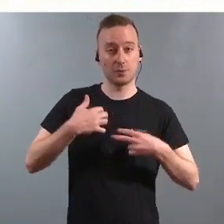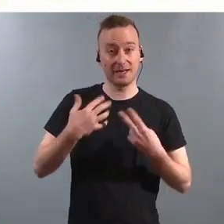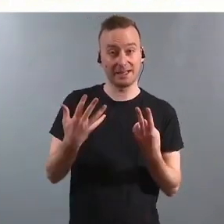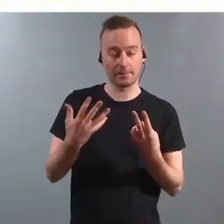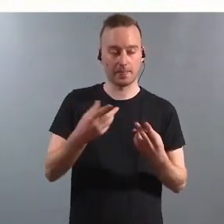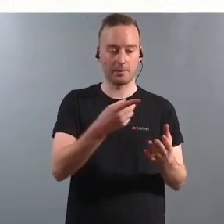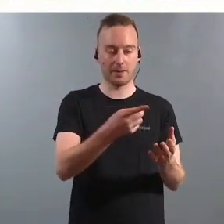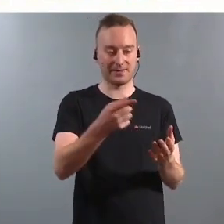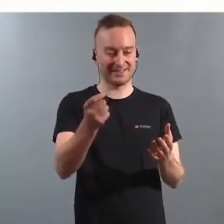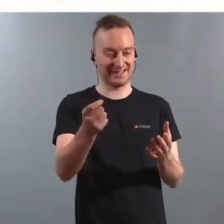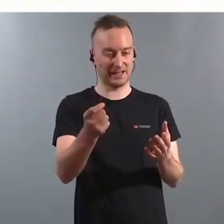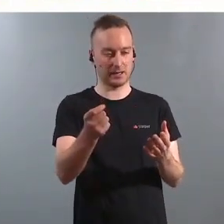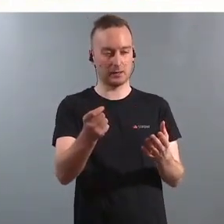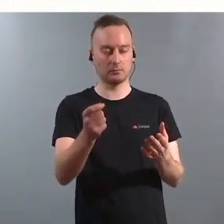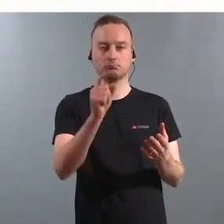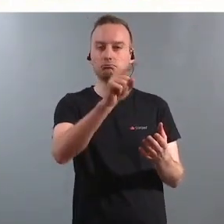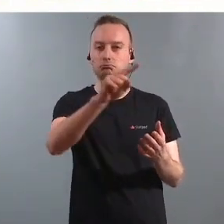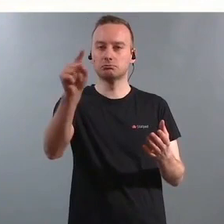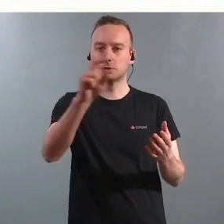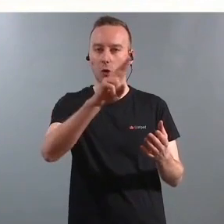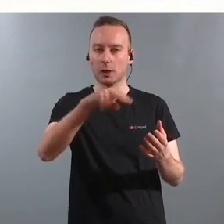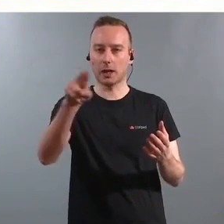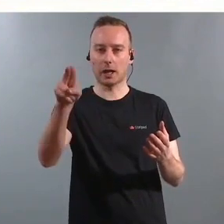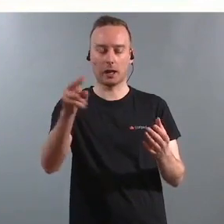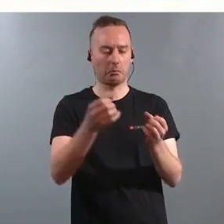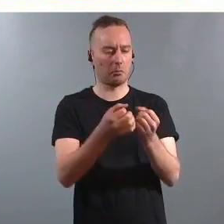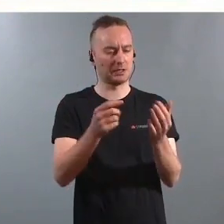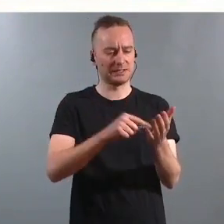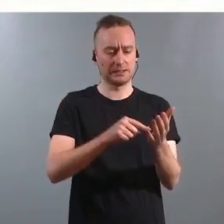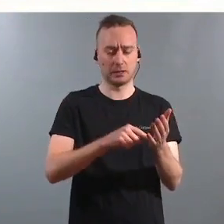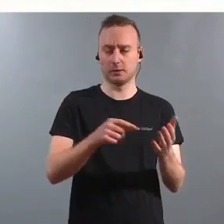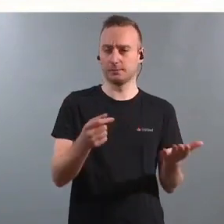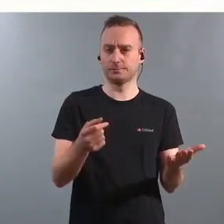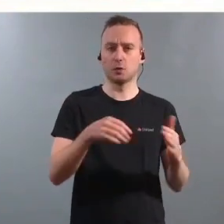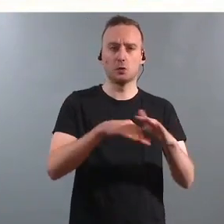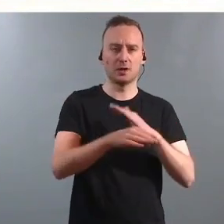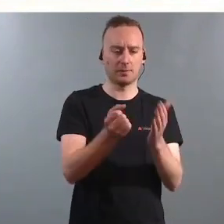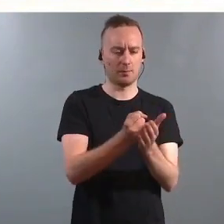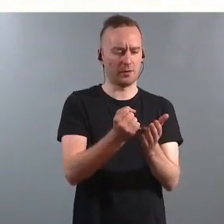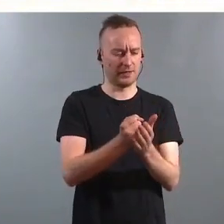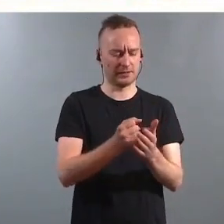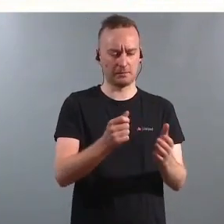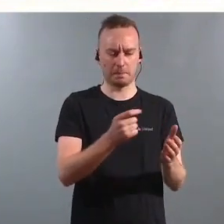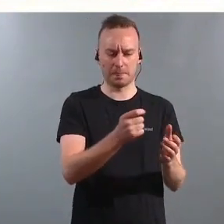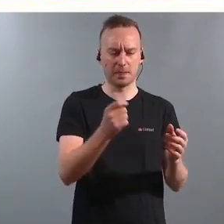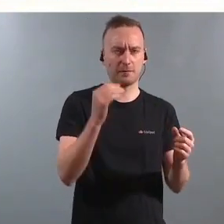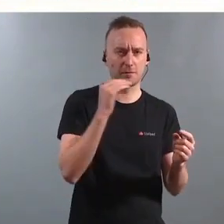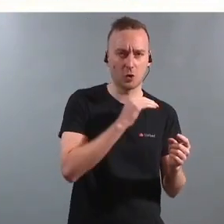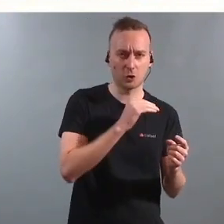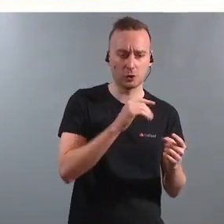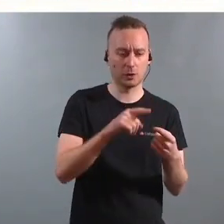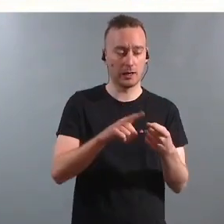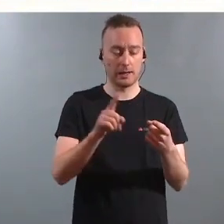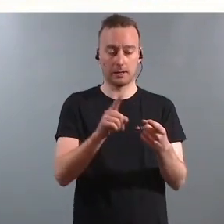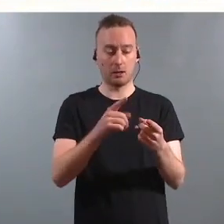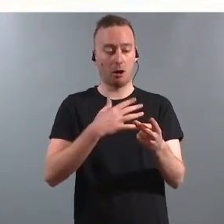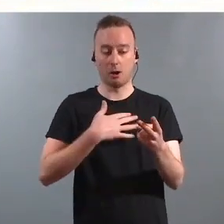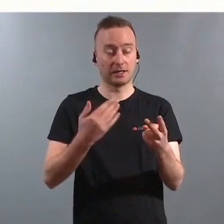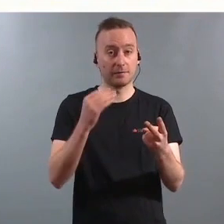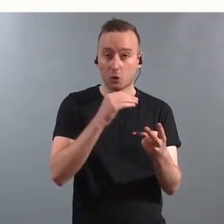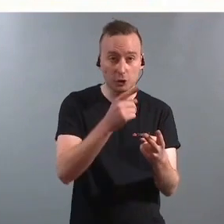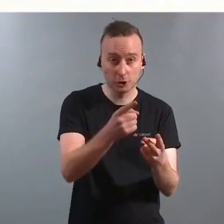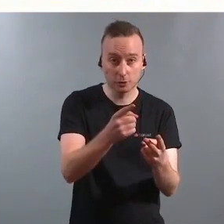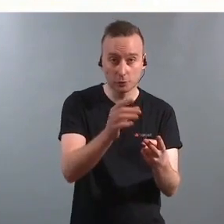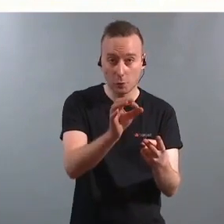i landet ligger brakk, og at det er noen steder veldig underbemannet, og at dette arbeidet ikke prioriteres godt nok.